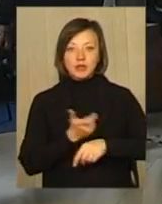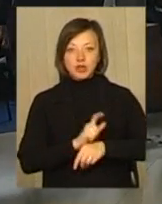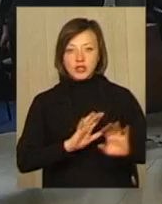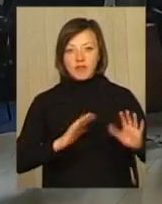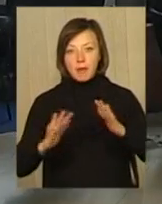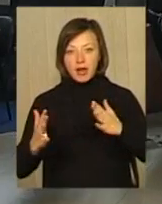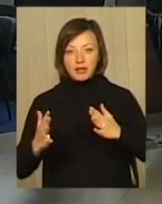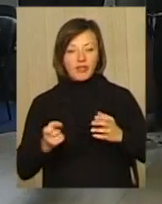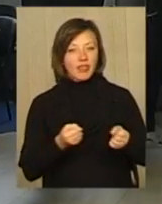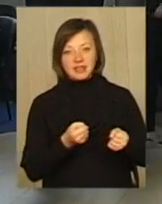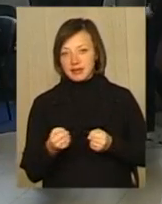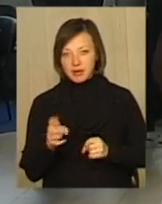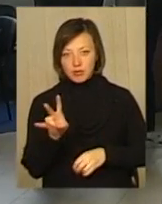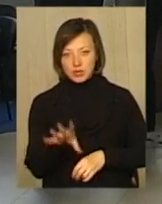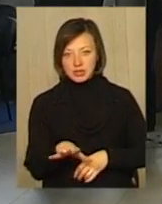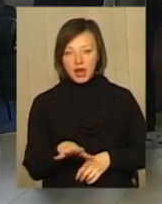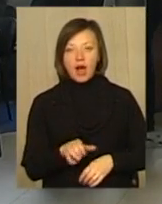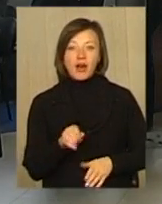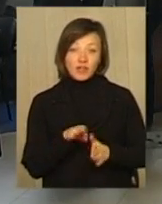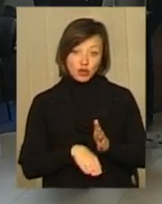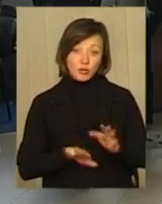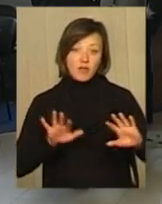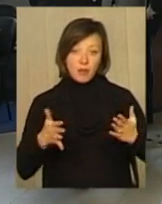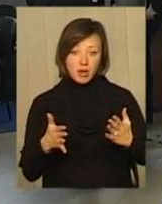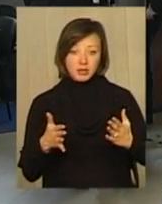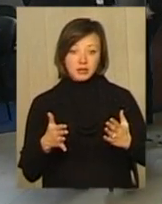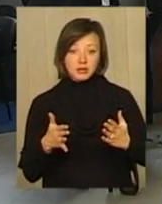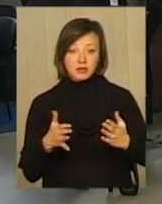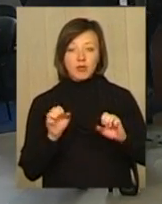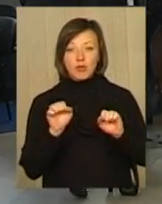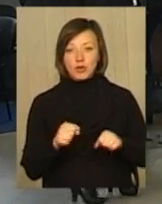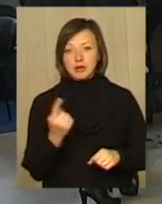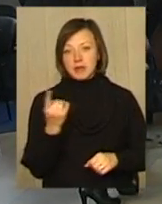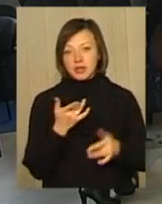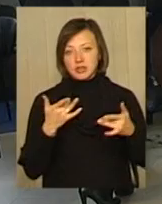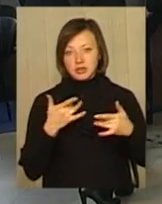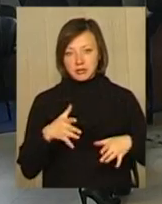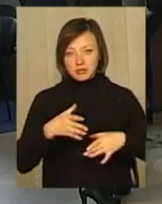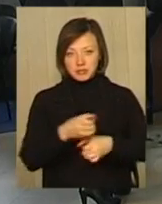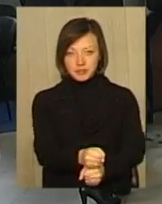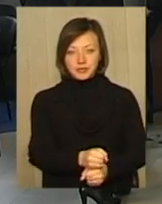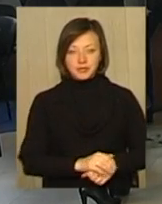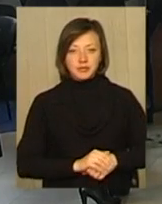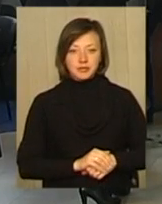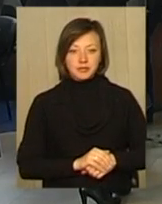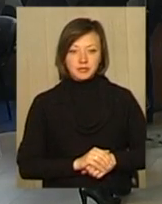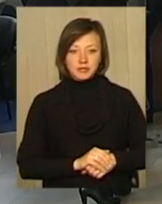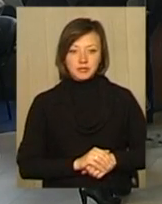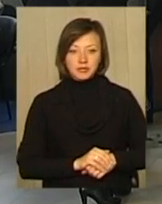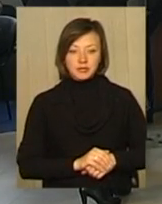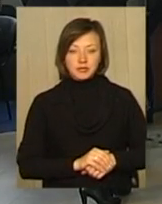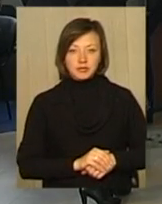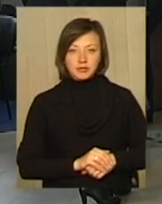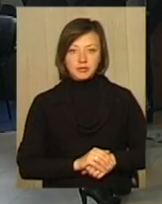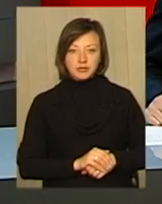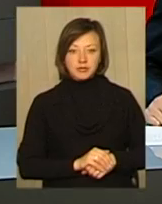випадків там не затримується, а в іншому випадку, якщо оптимізація, він може перший і попасти під скорочення в даному